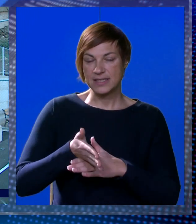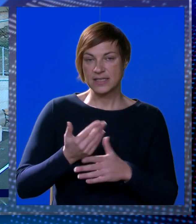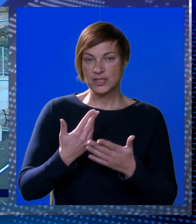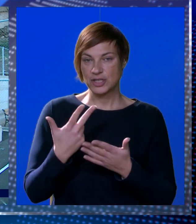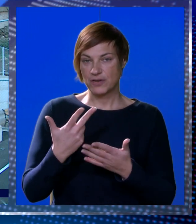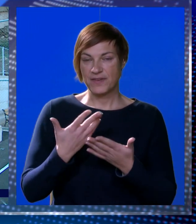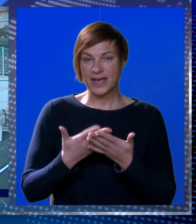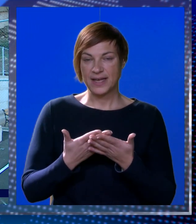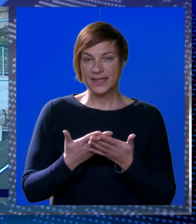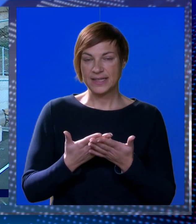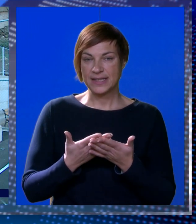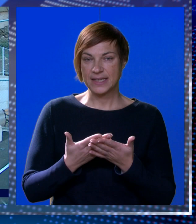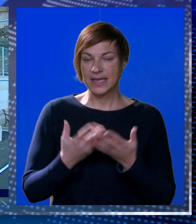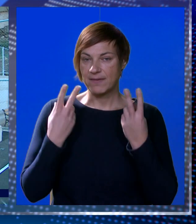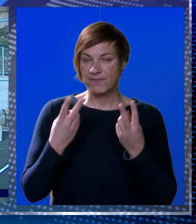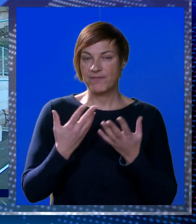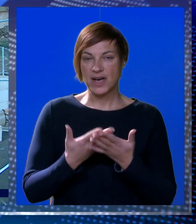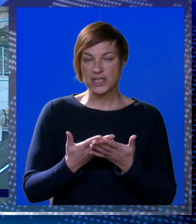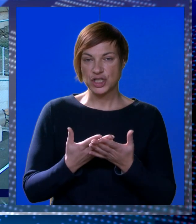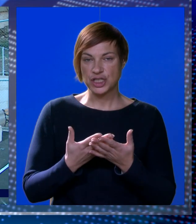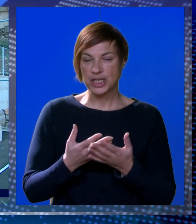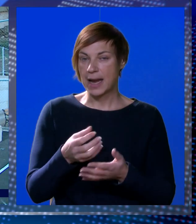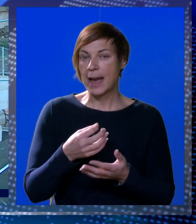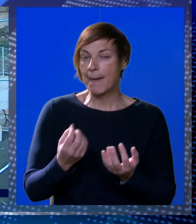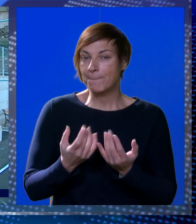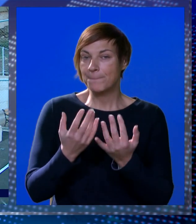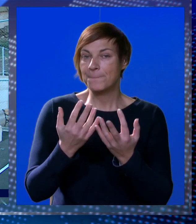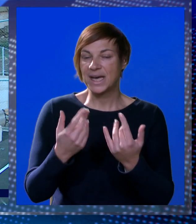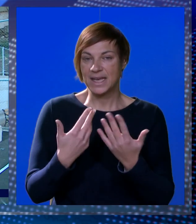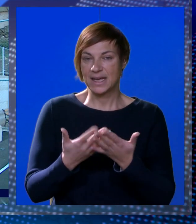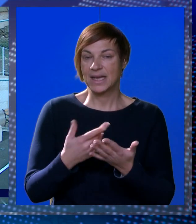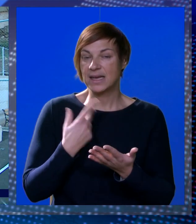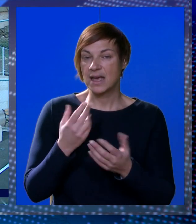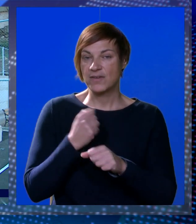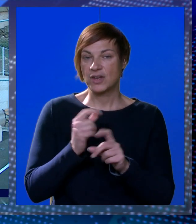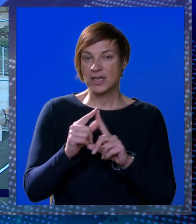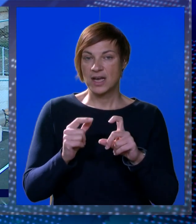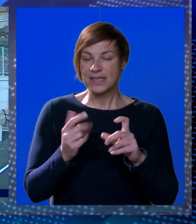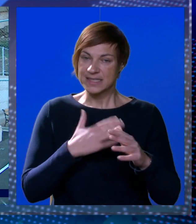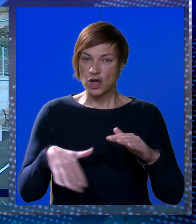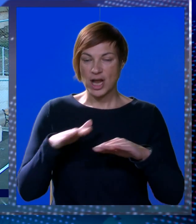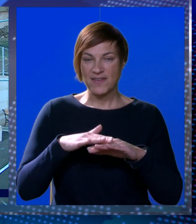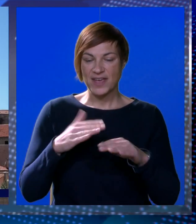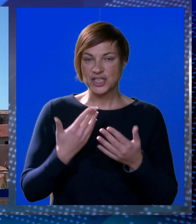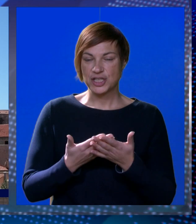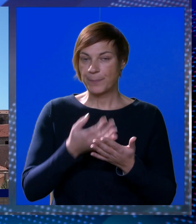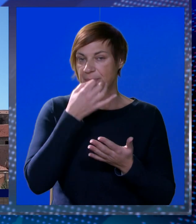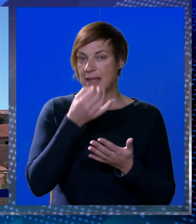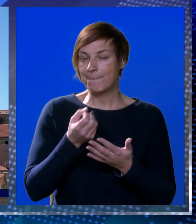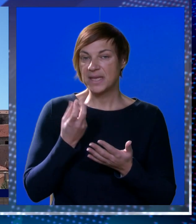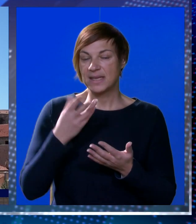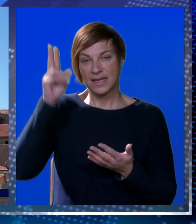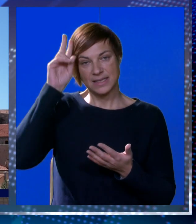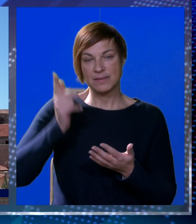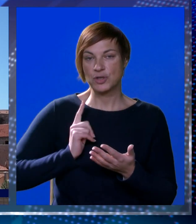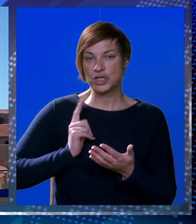kroz ova tri iznimno bitna parka, posebno naravno Park Gradac kao najveći. Na